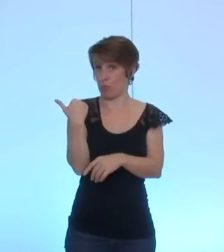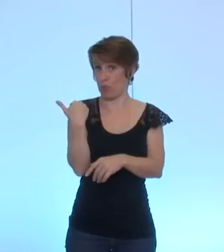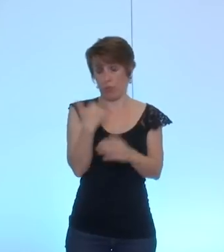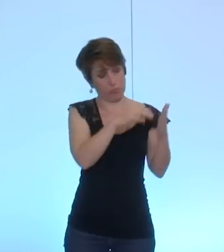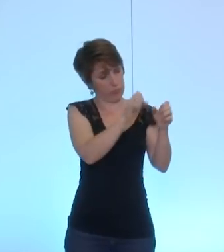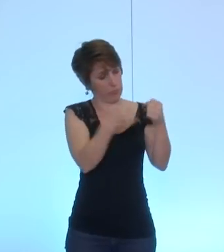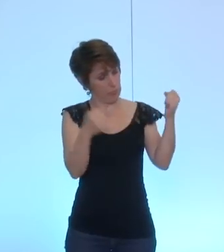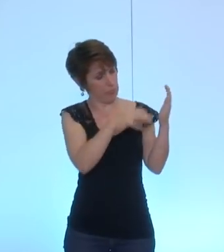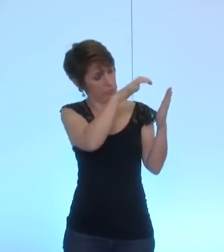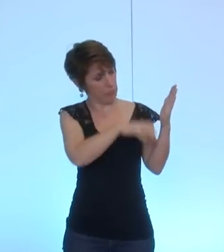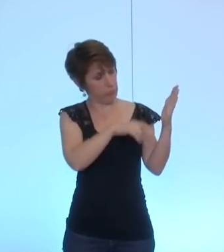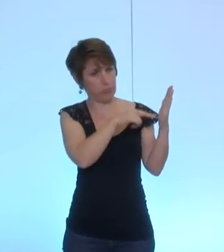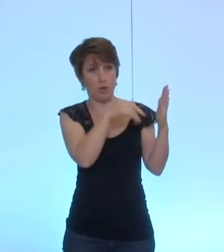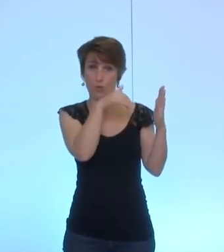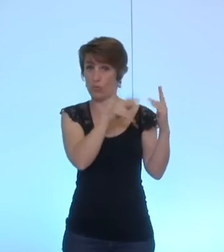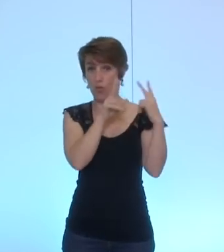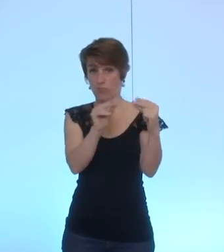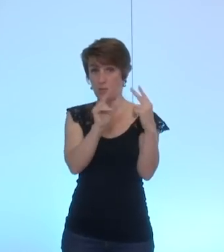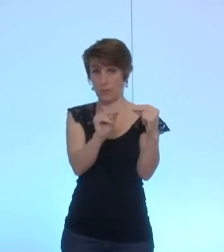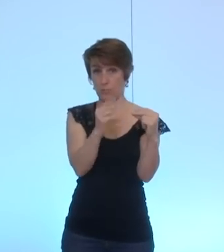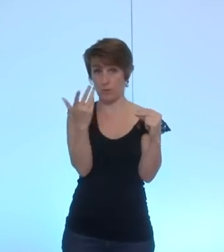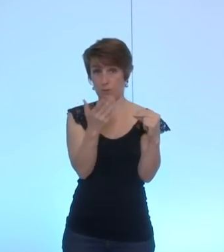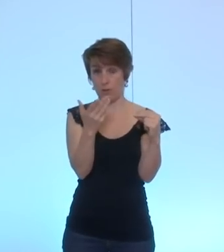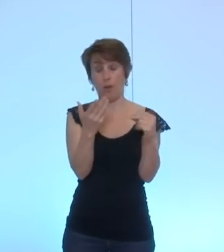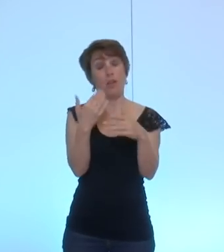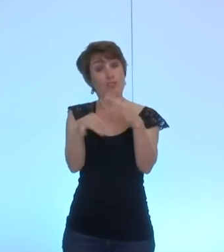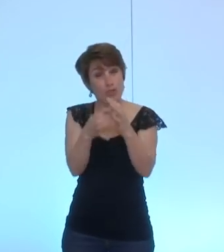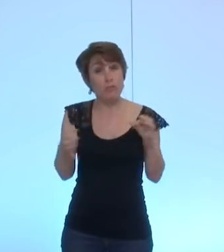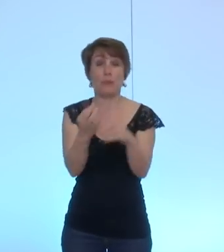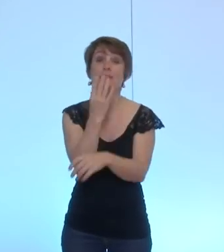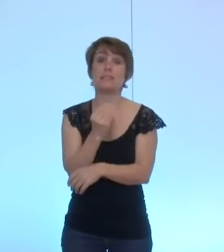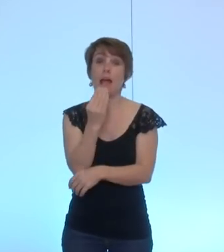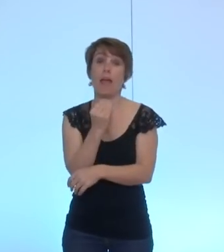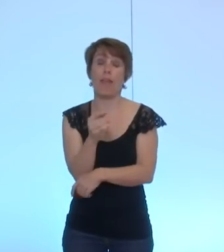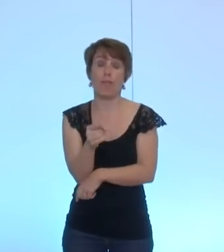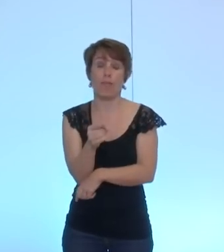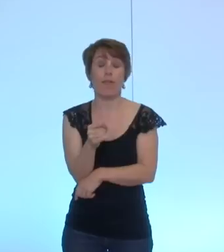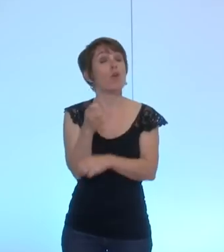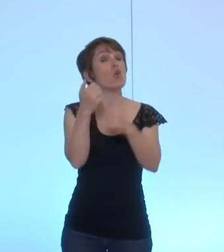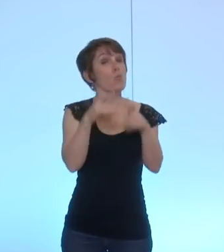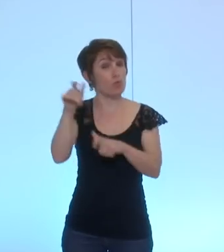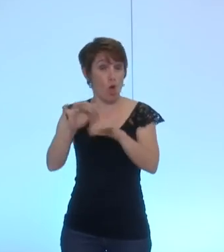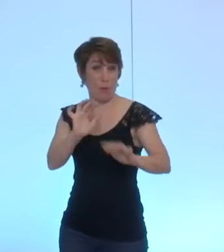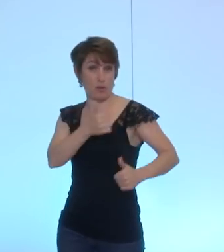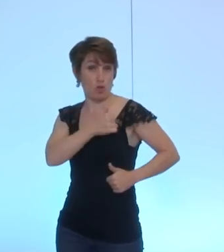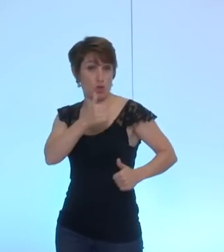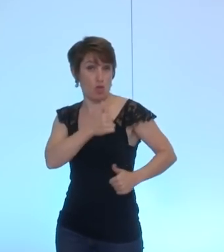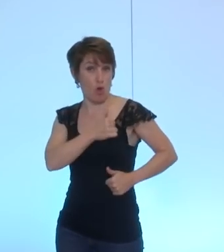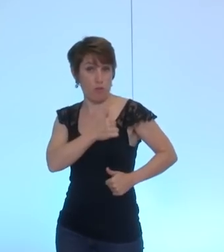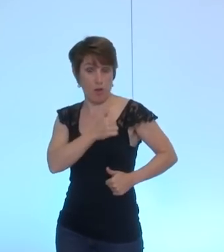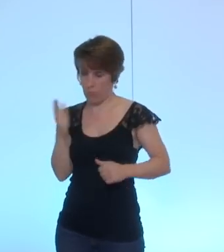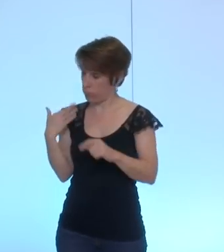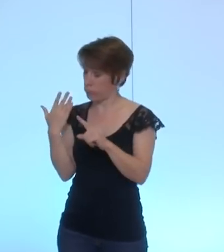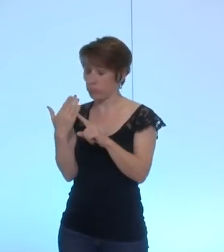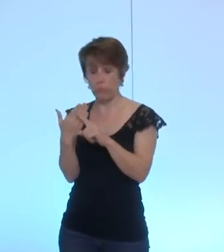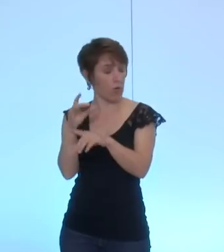il est relaté qu'en Israël plusieurs soldats ont refusé